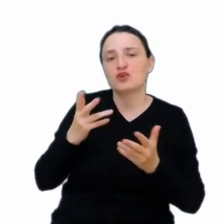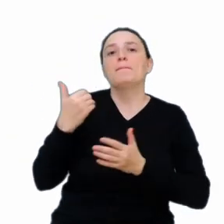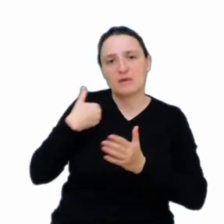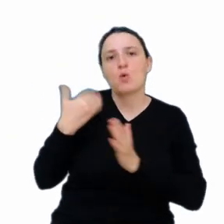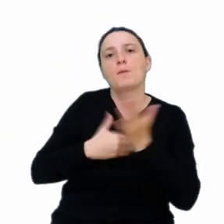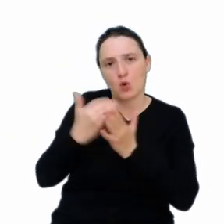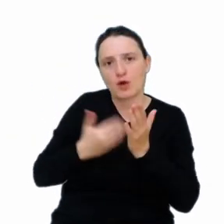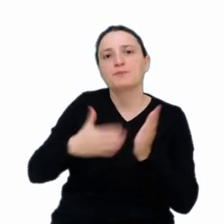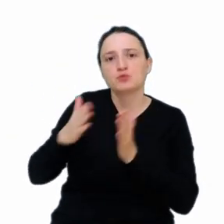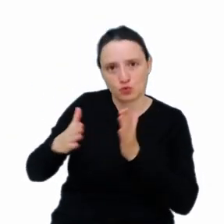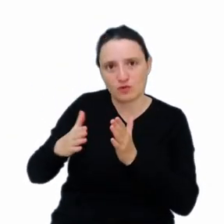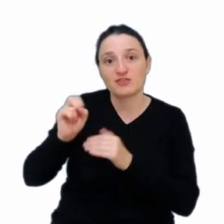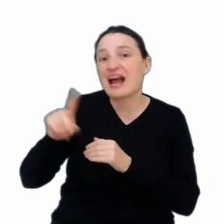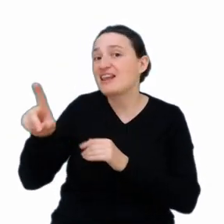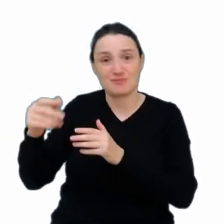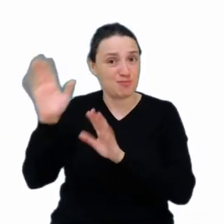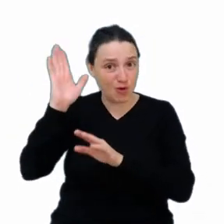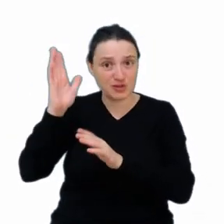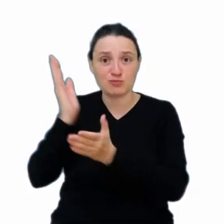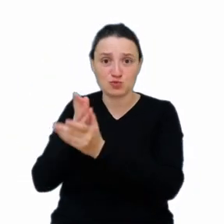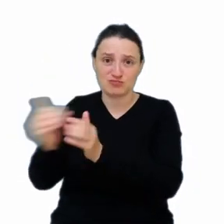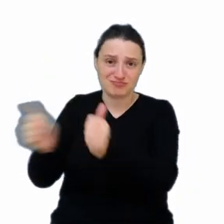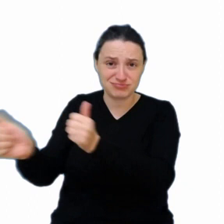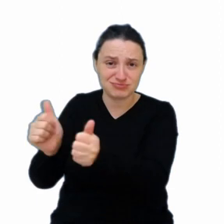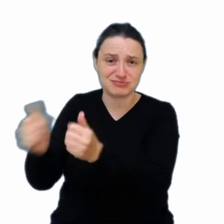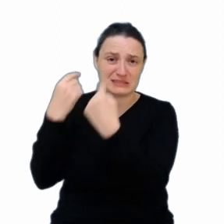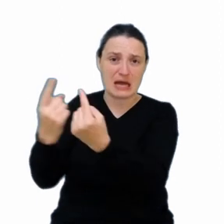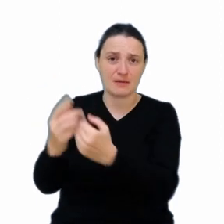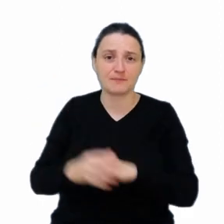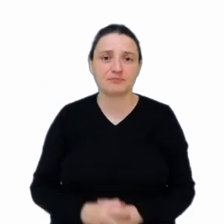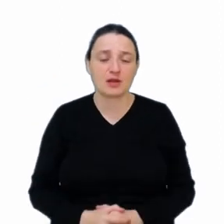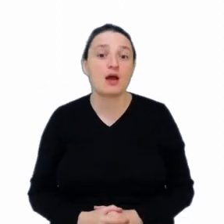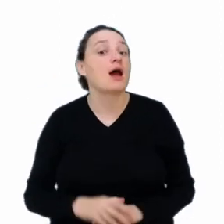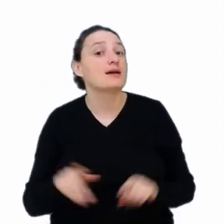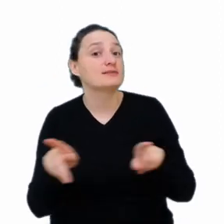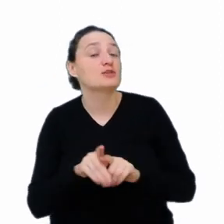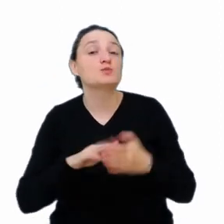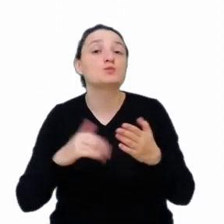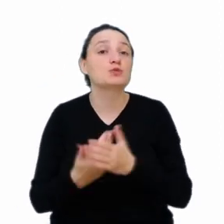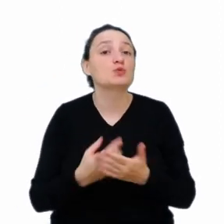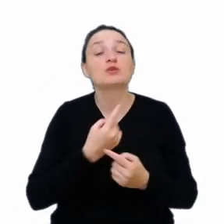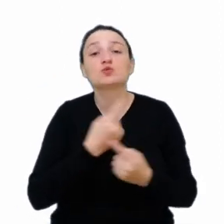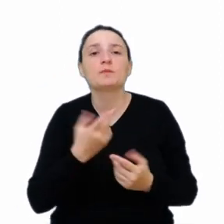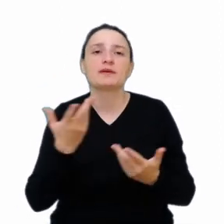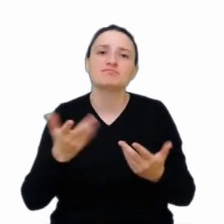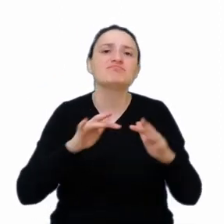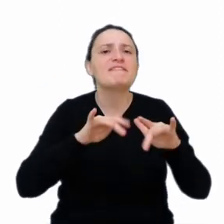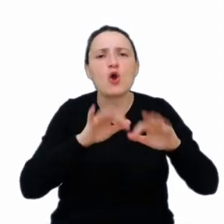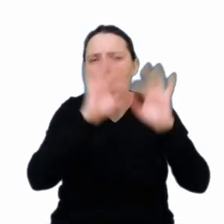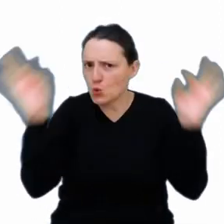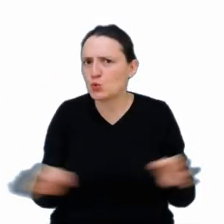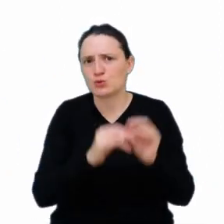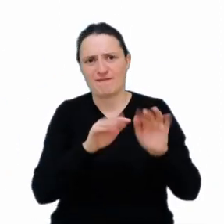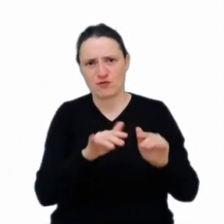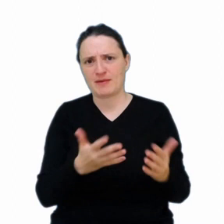programował, ale robot robi to sam. Typowa automatyzacja. Świetnym przykładem automatyzacji jest informatyka jako taka. W